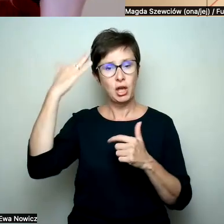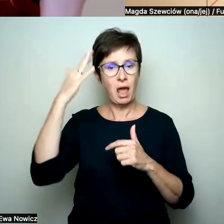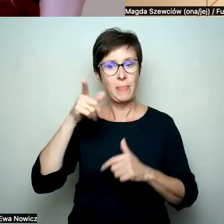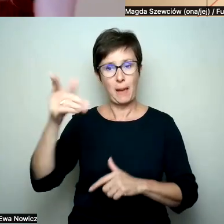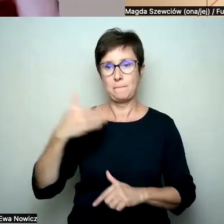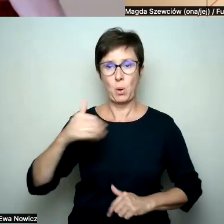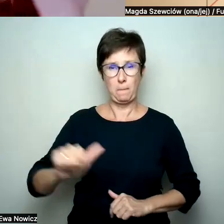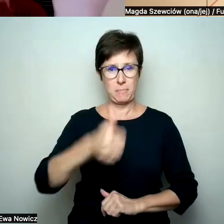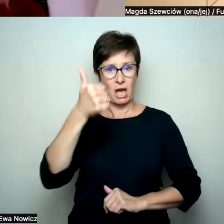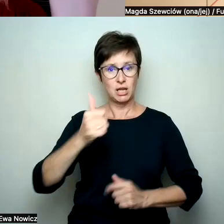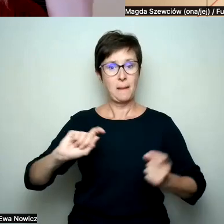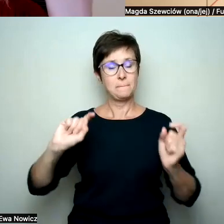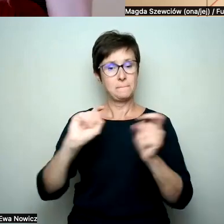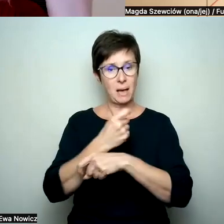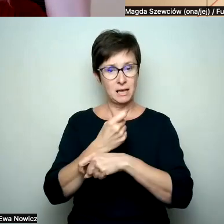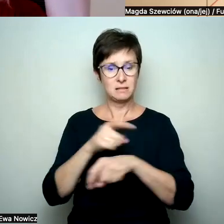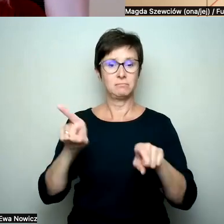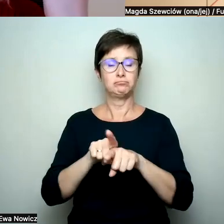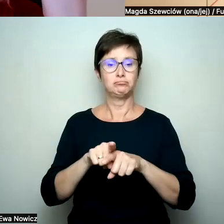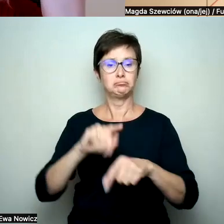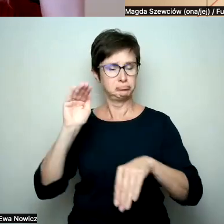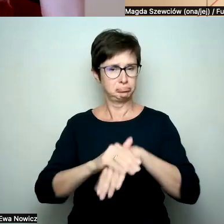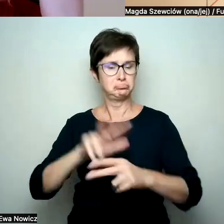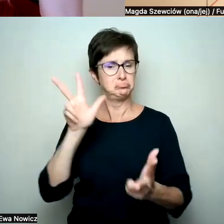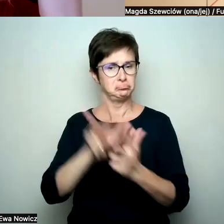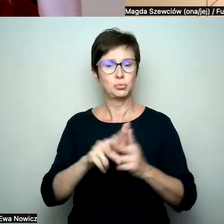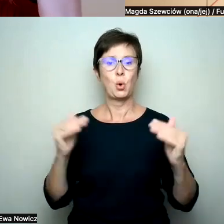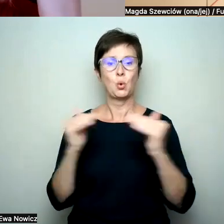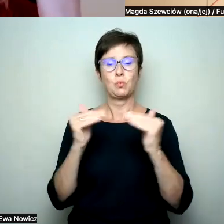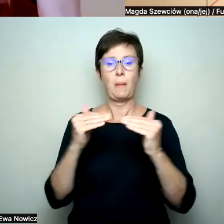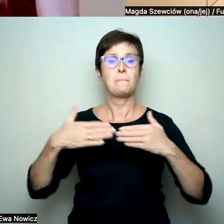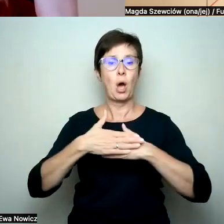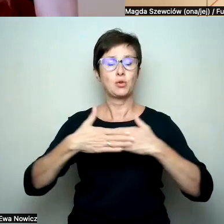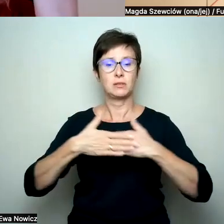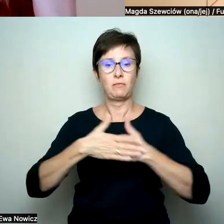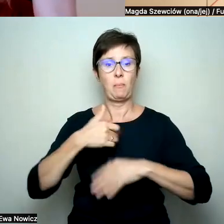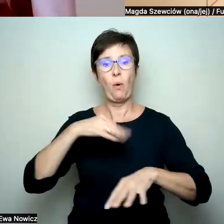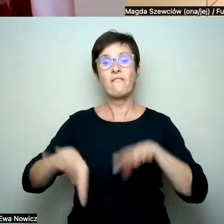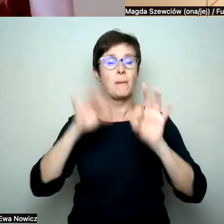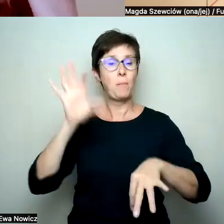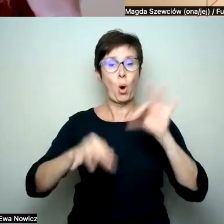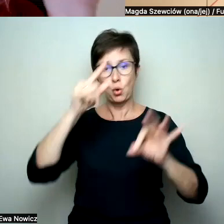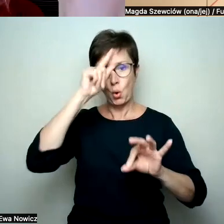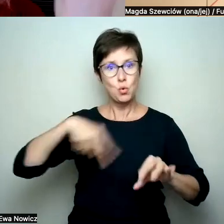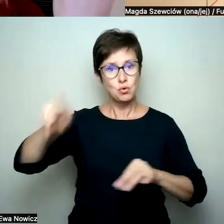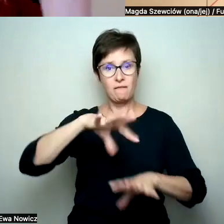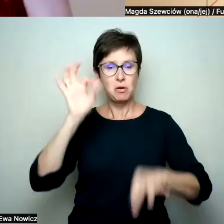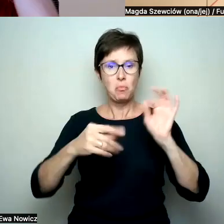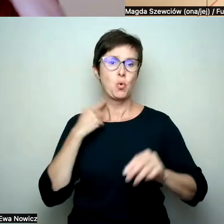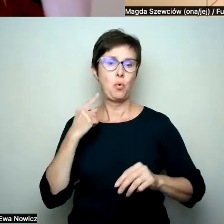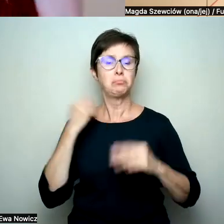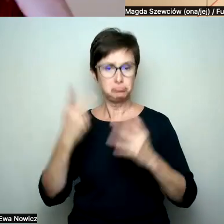krajem, który wprowadził równość małżeńską na gruncie referendum obywatelskiego, więc widziałam